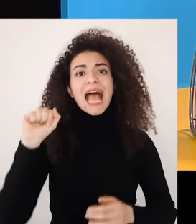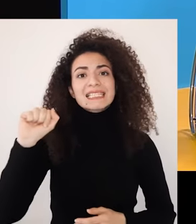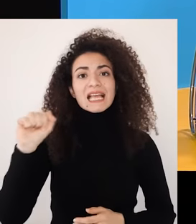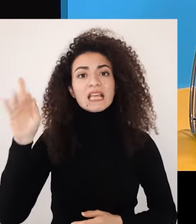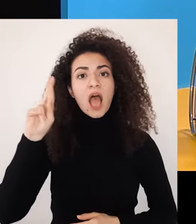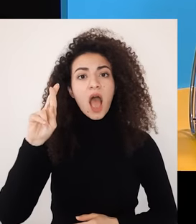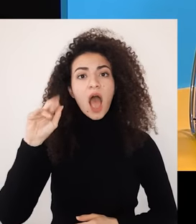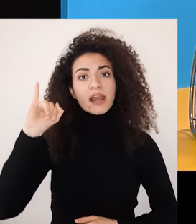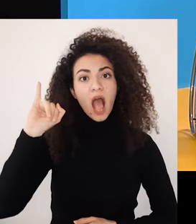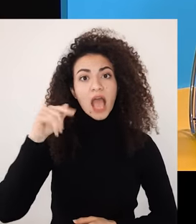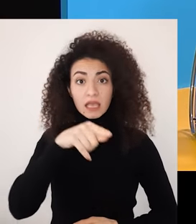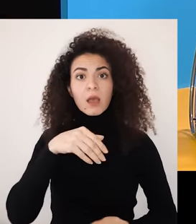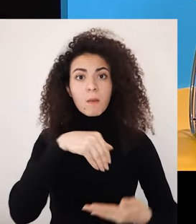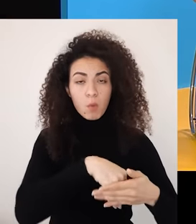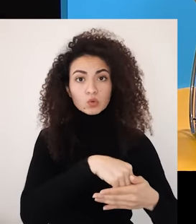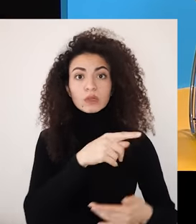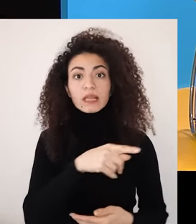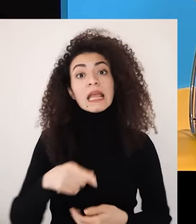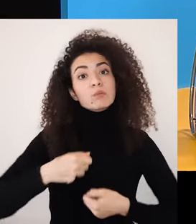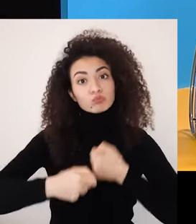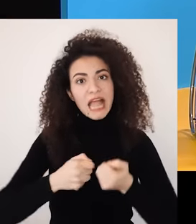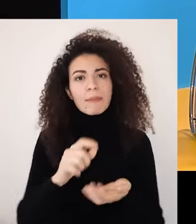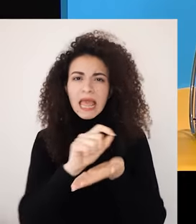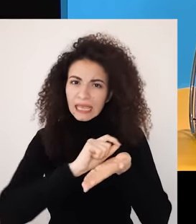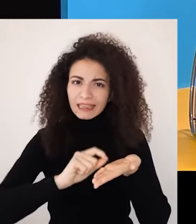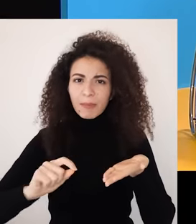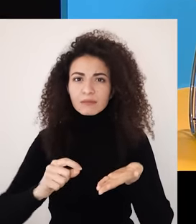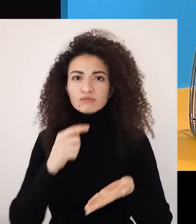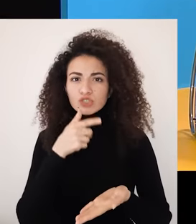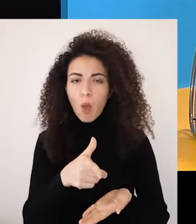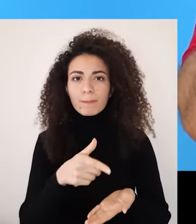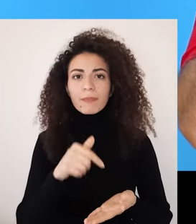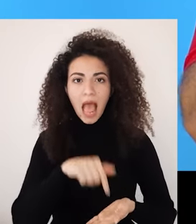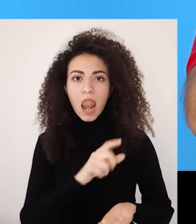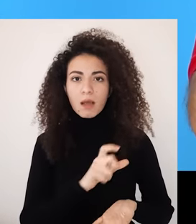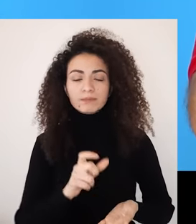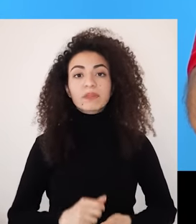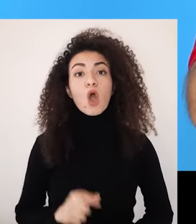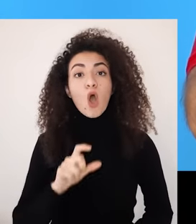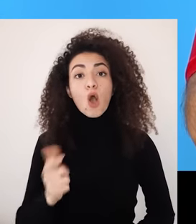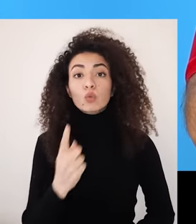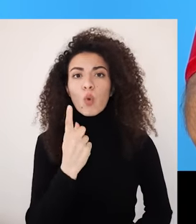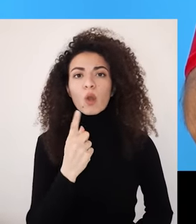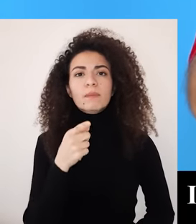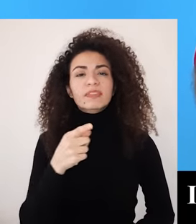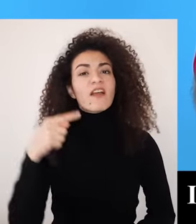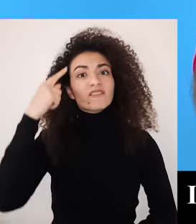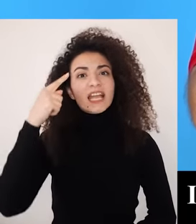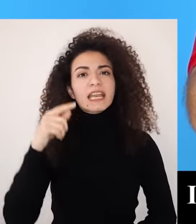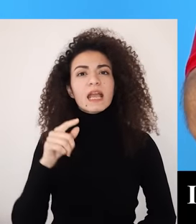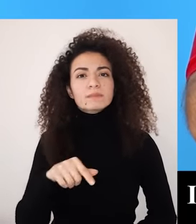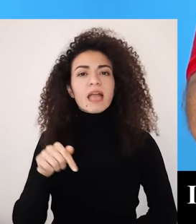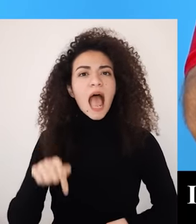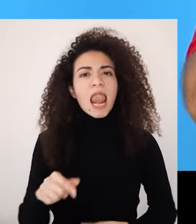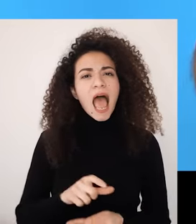مباشر بيشرح مكونات هالأس أس أر آي وبيسمح باختبار فعاليتها للاستفادة الكامية من القصم التاني بدعيك